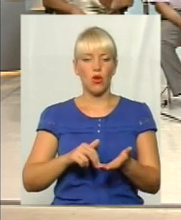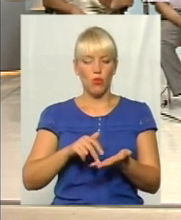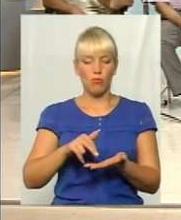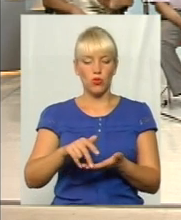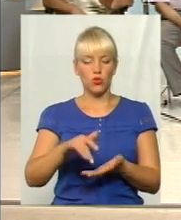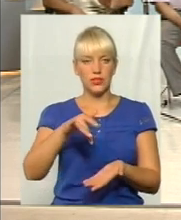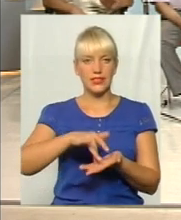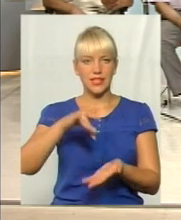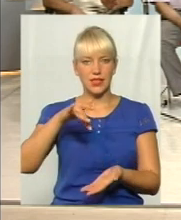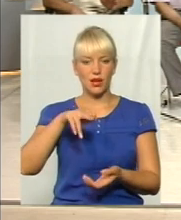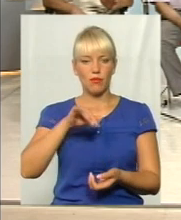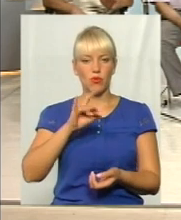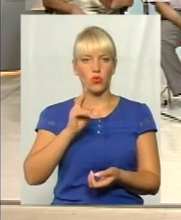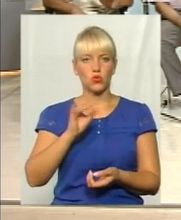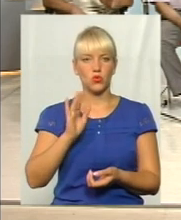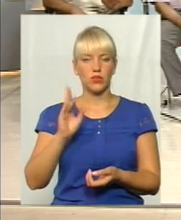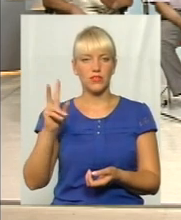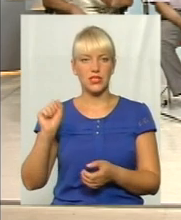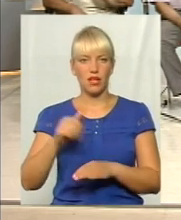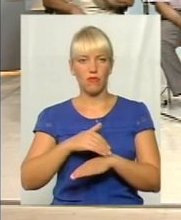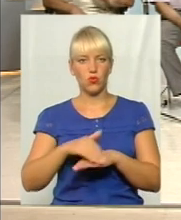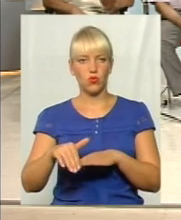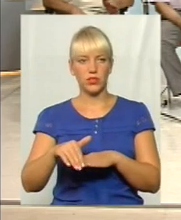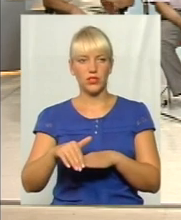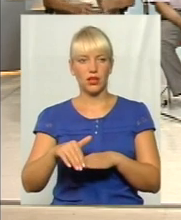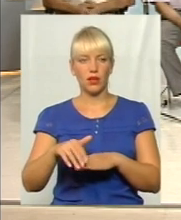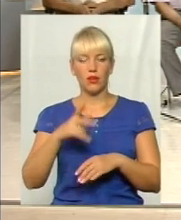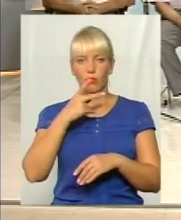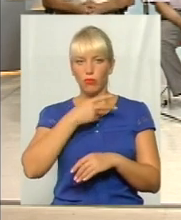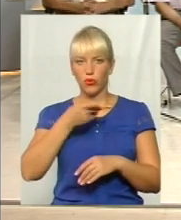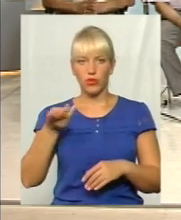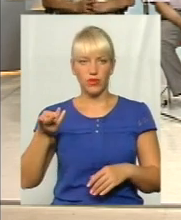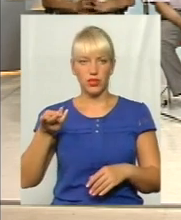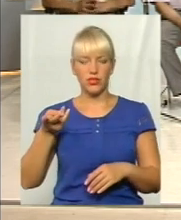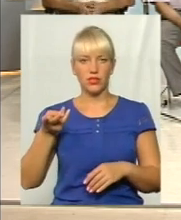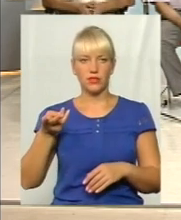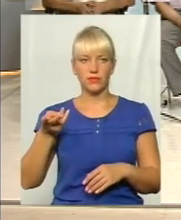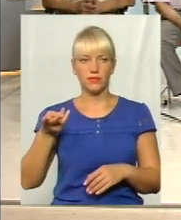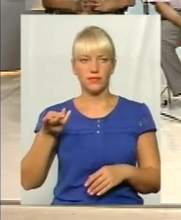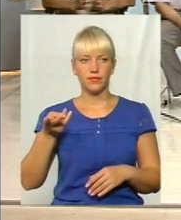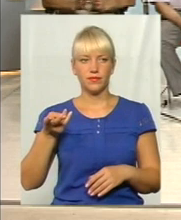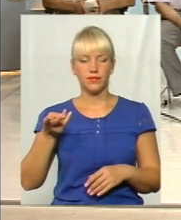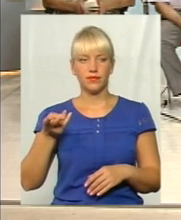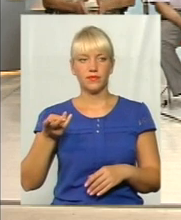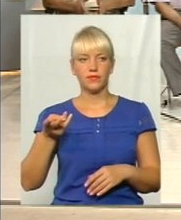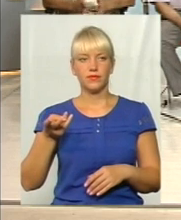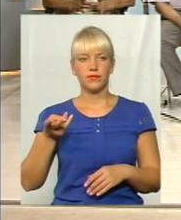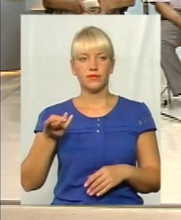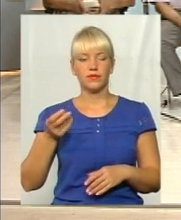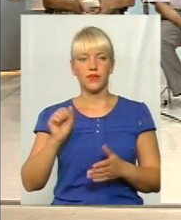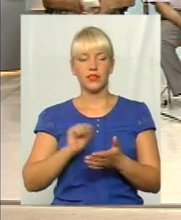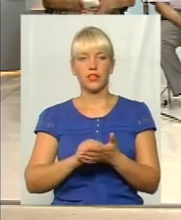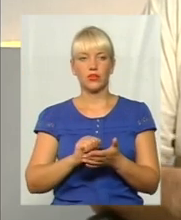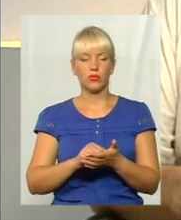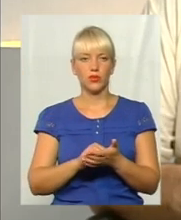центральну Проскурську вулицю, вулицю Проскурську, подивилися і задокументували